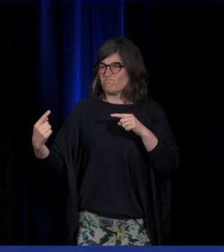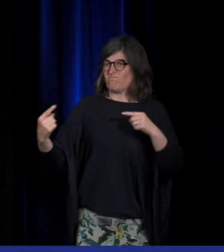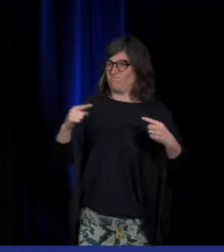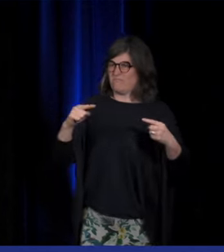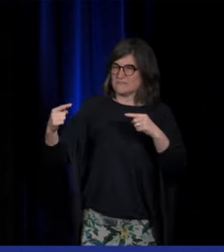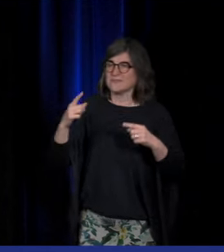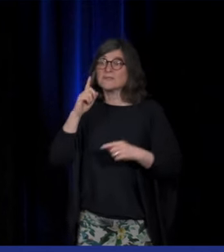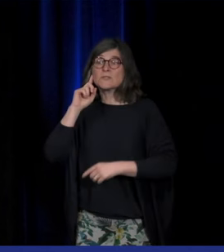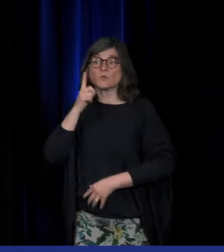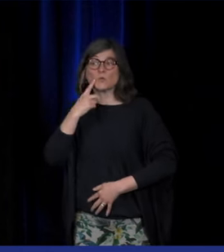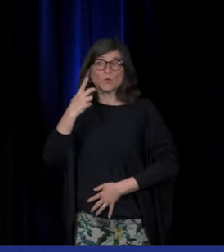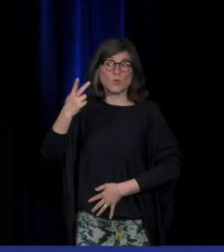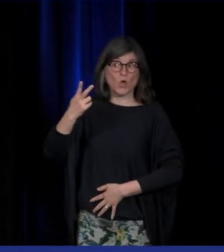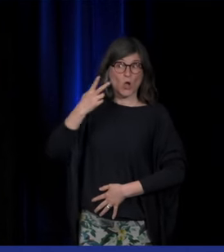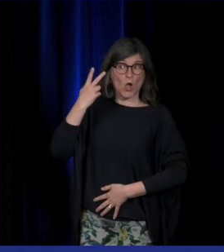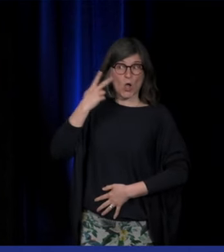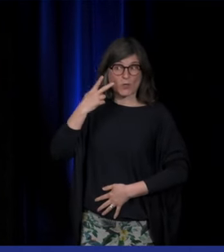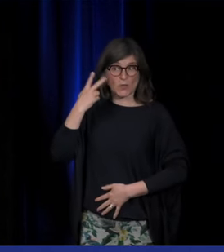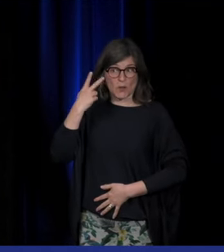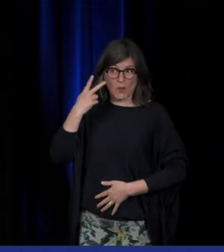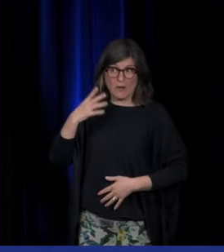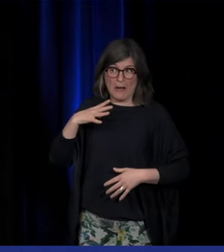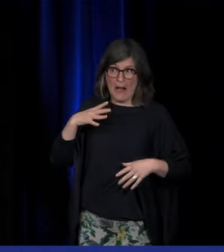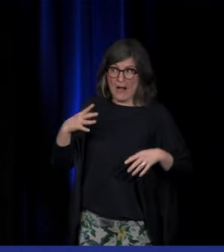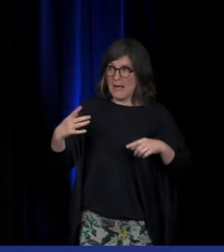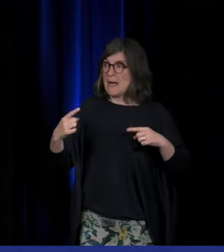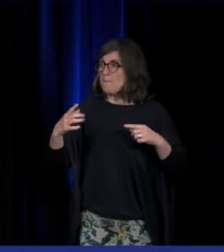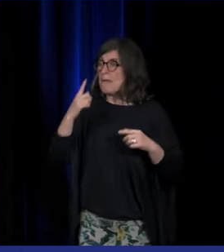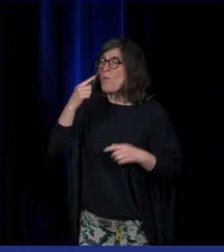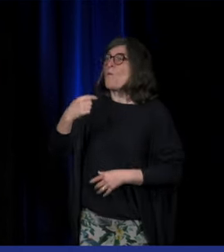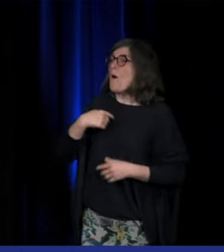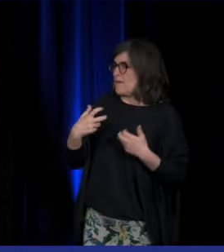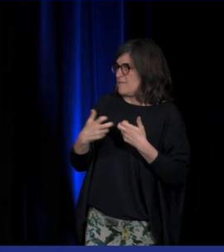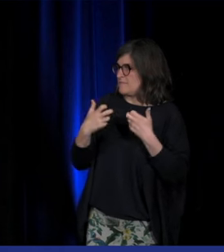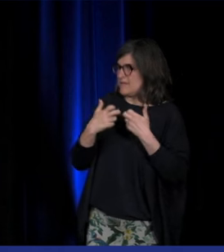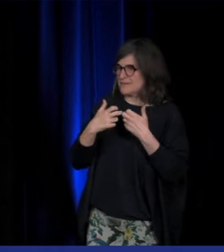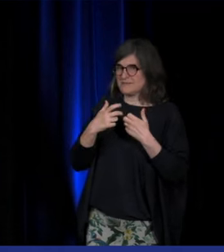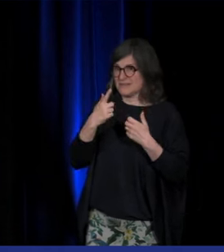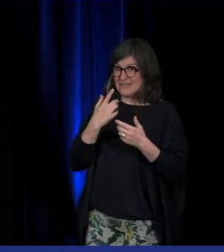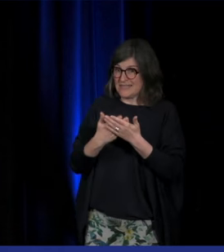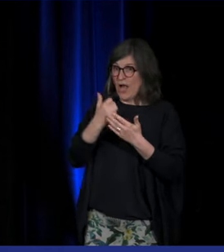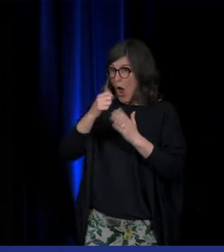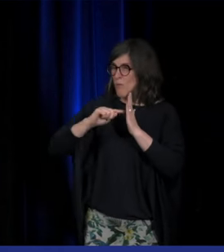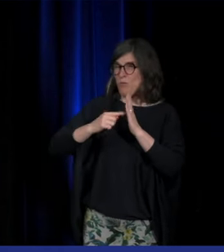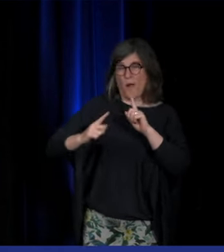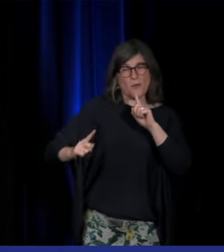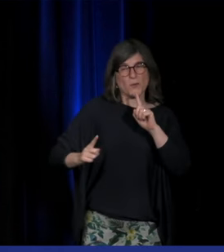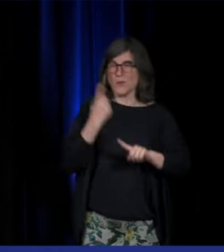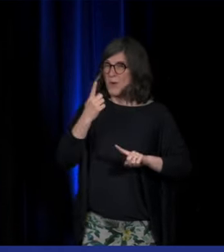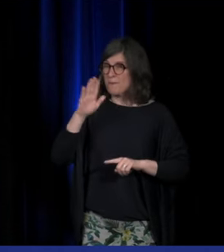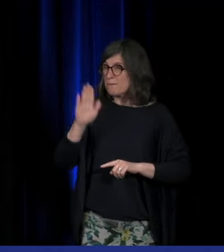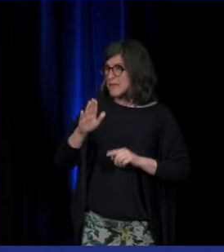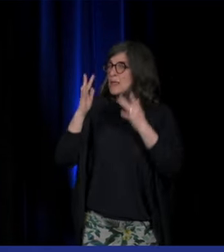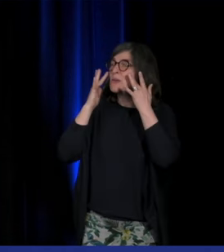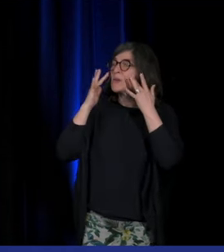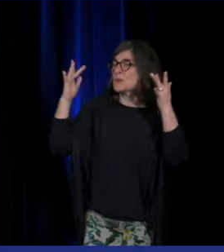entre sourds et entendants, mais qui font au fond, pour moi en particulier, quelque chose de central de la culture sourde. C'est que